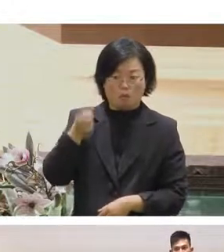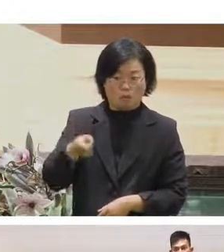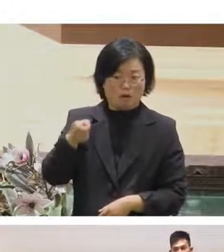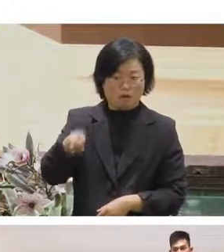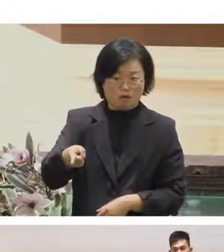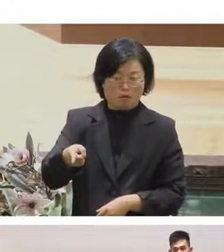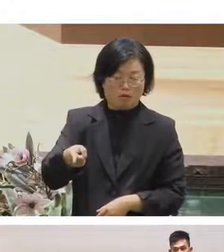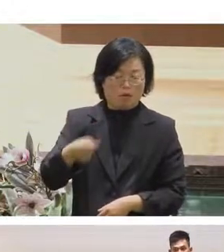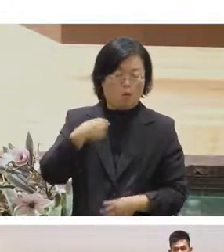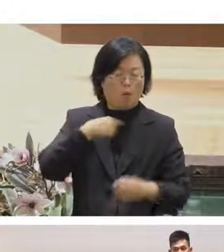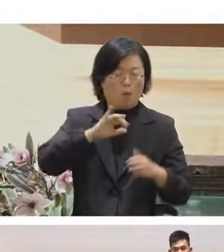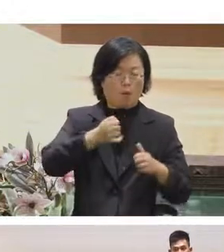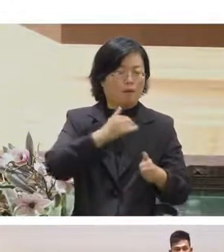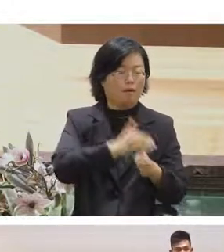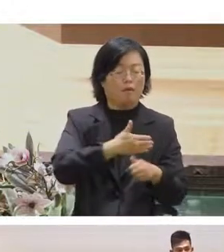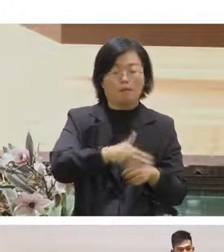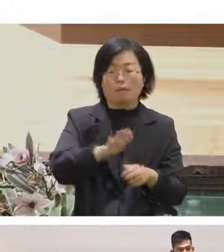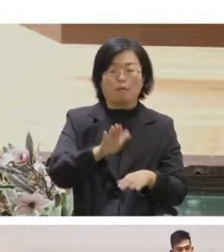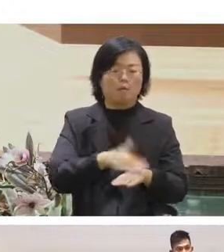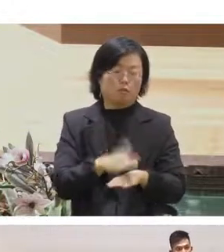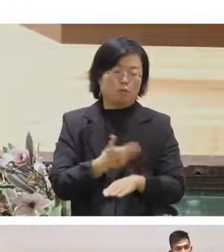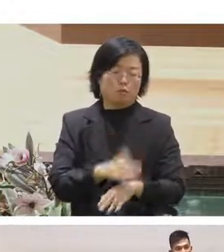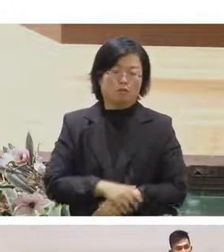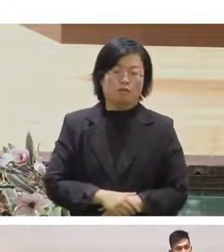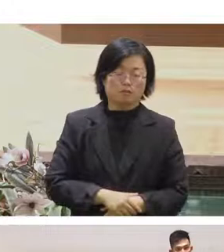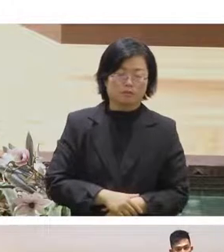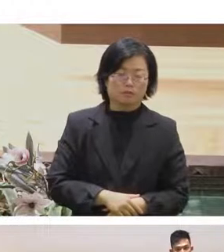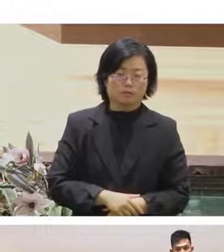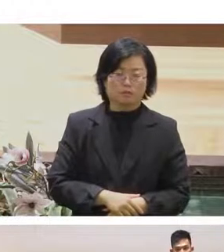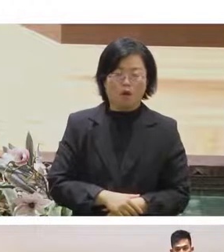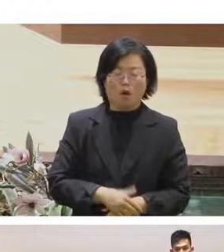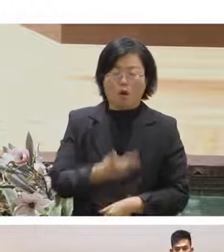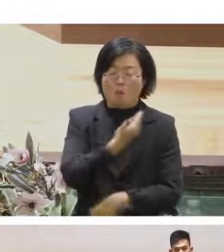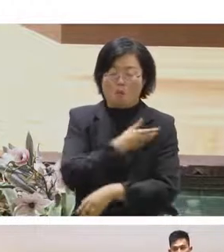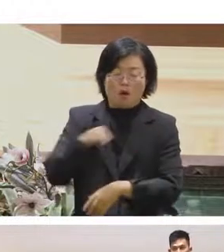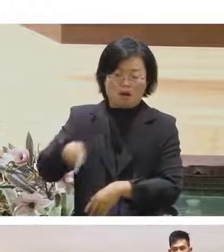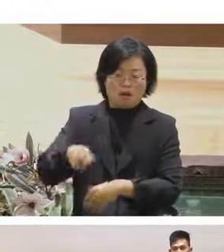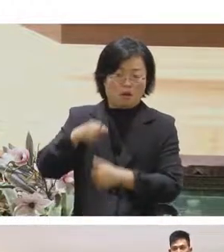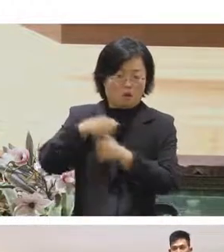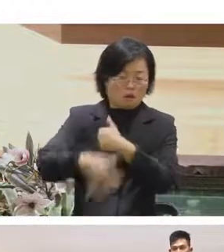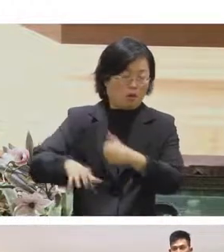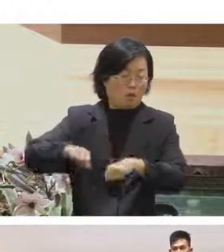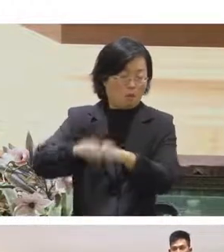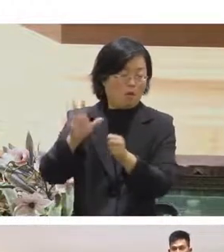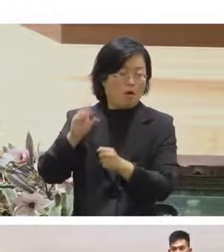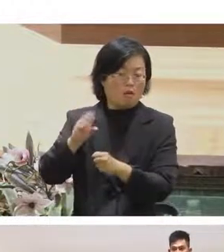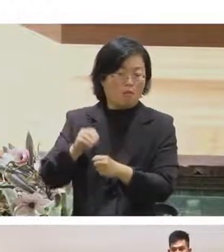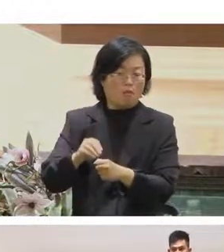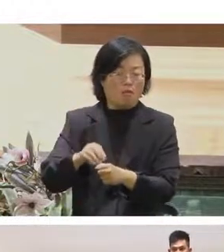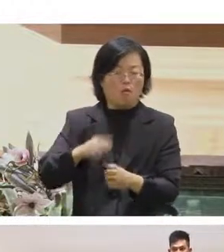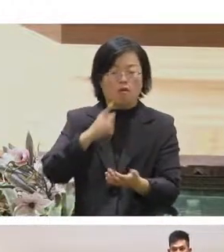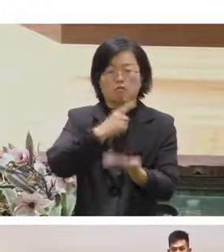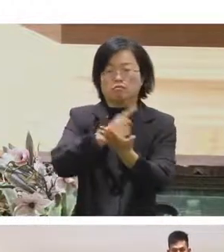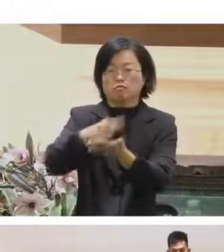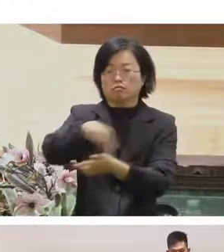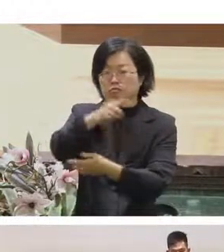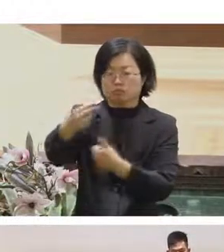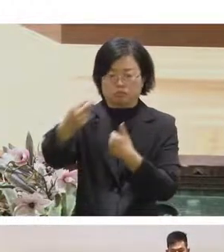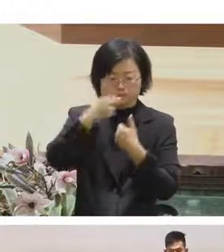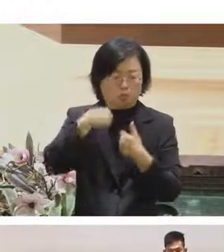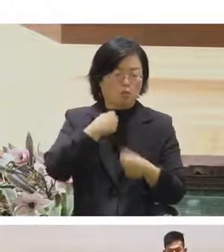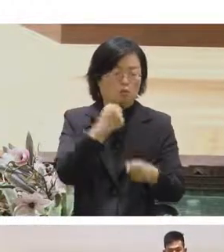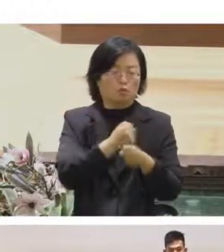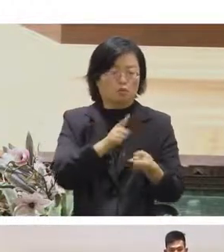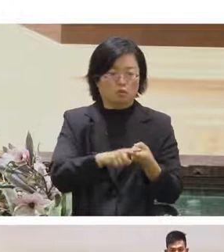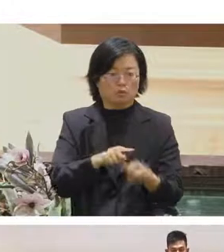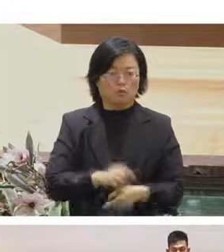壞了我還是做了一個大家都覺得還蠻呃就是我就是應該要買IBM嗎我沒有在做什麼冒險可是